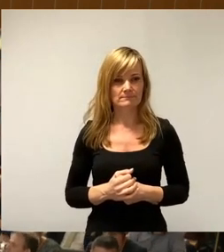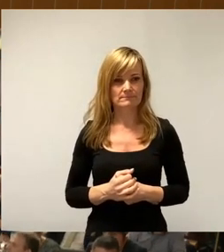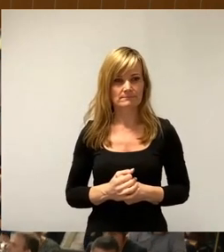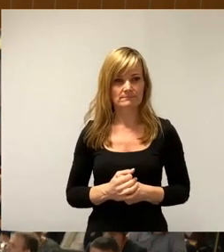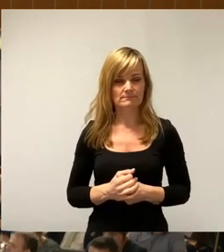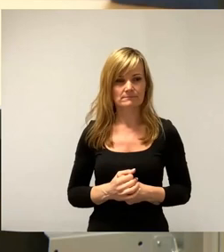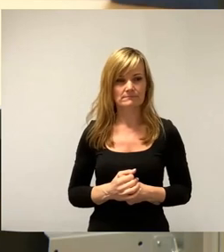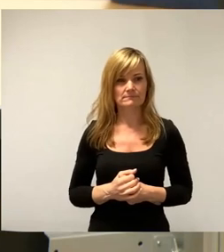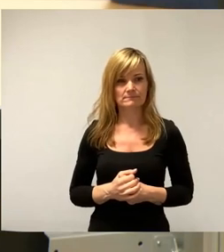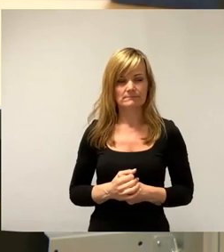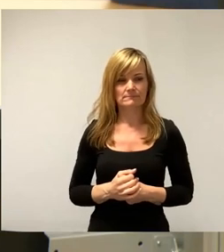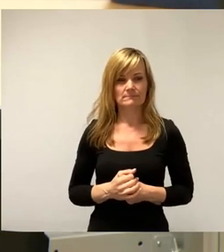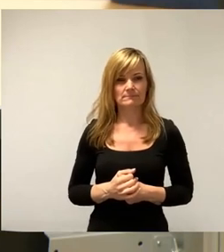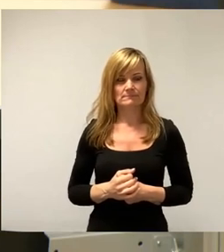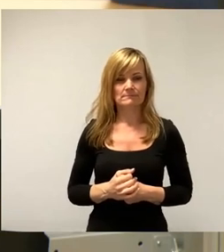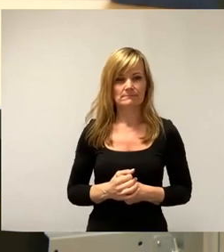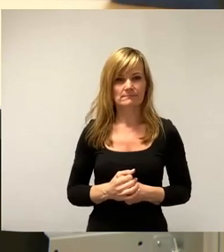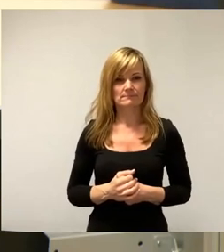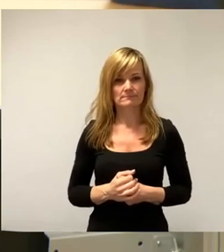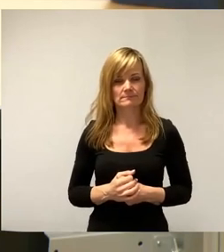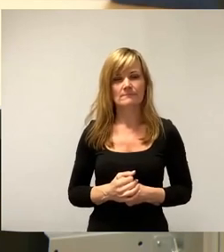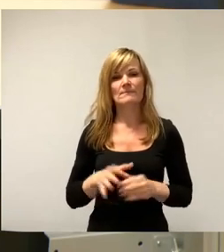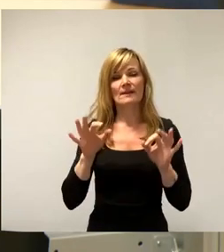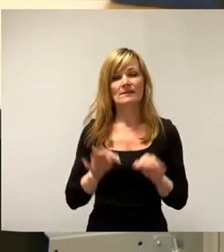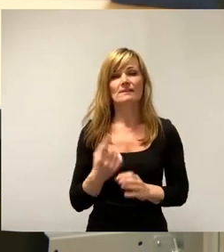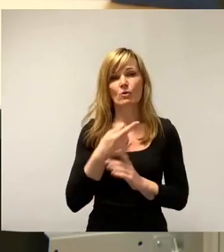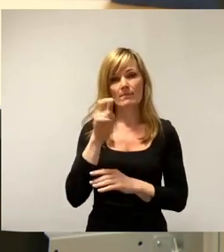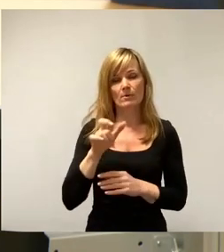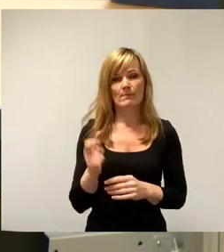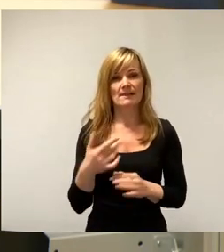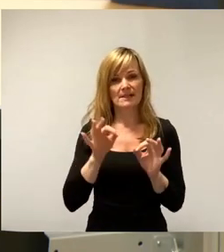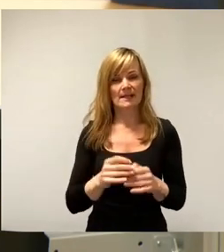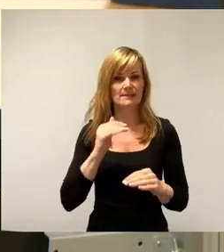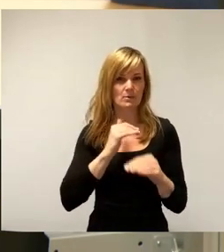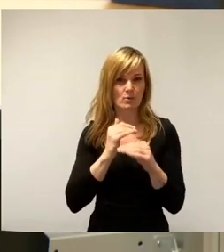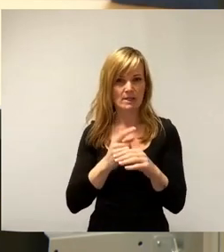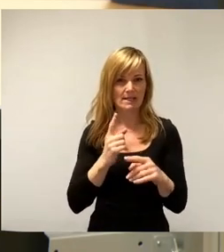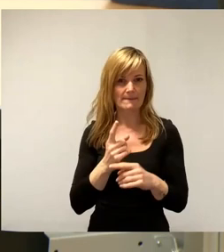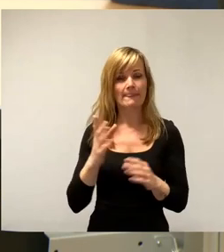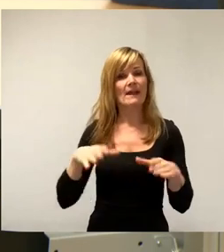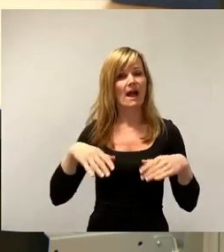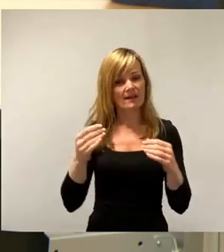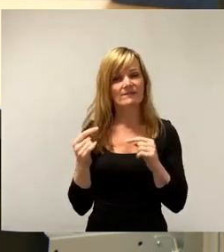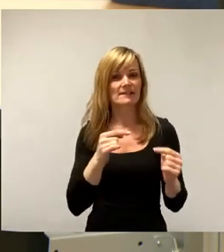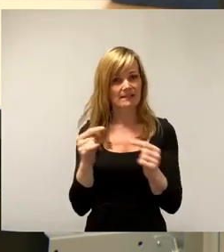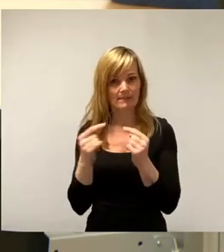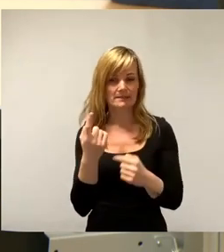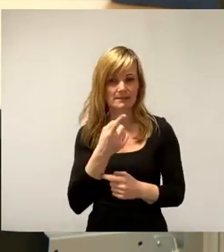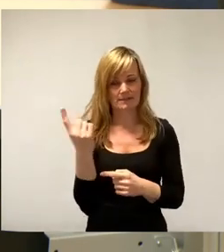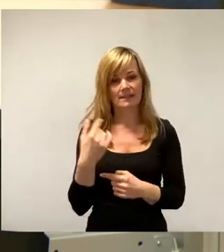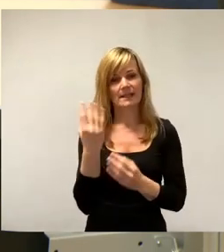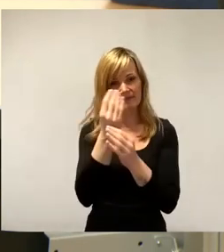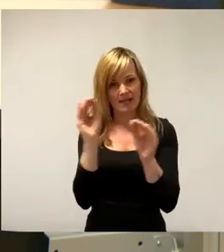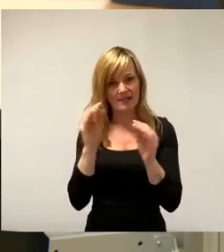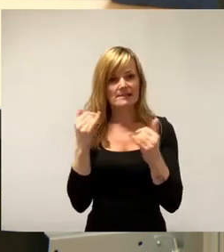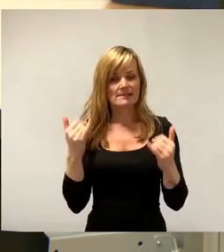Sehr geehrter Herr Oberbürgermeister, sehr geehrte Kolleginnen und Kollegen, zu Anfang der Debatte haben ja die Rednerinnen Redner zu Recht darauf hingewiesen, dass es sich hier eigentlich